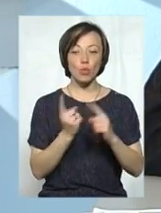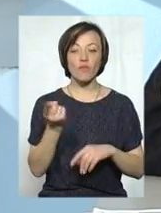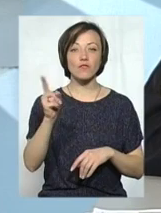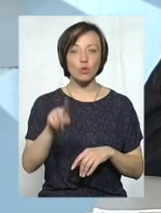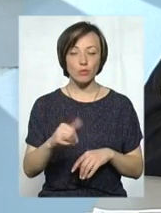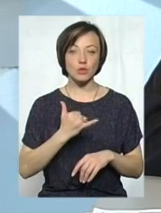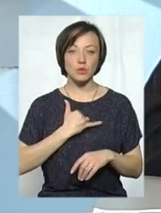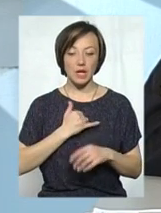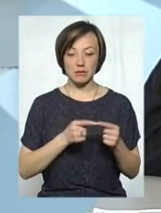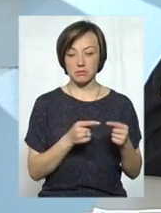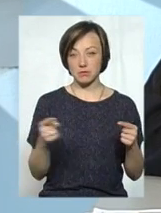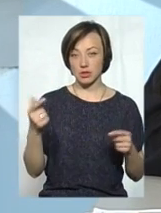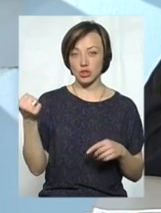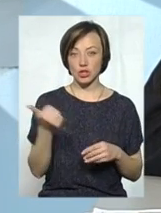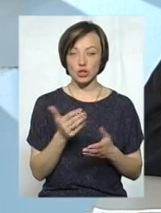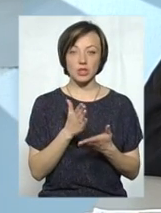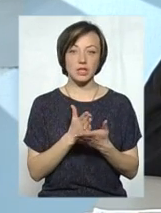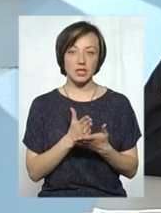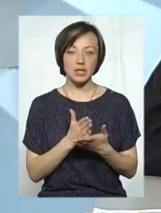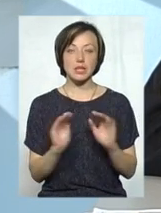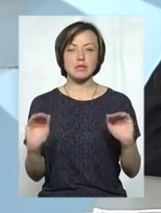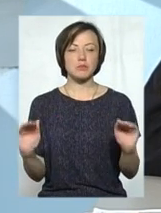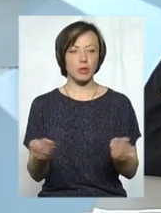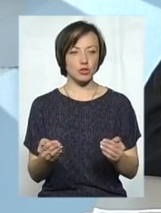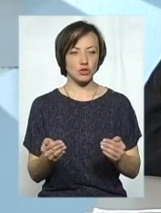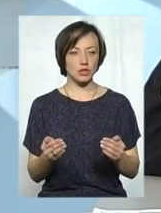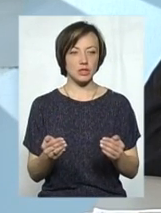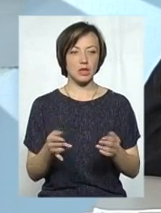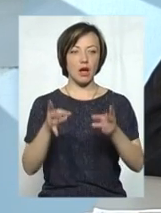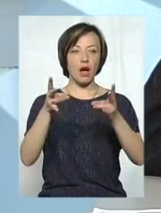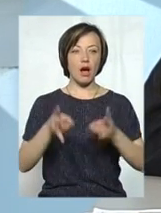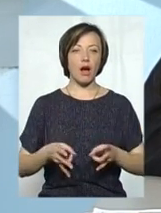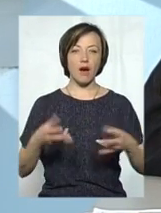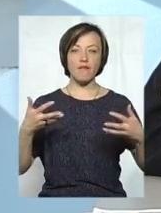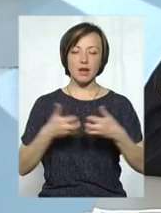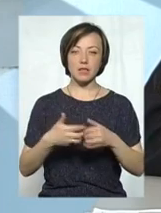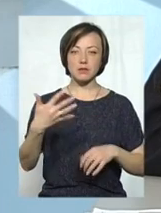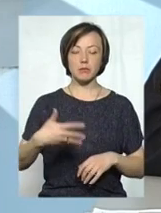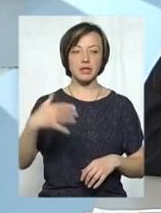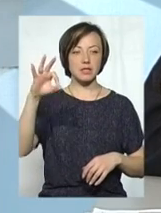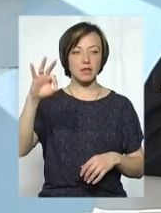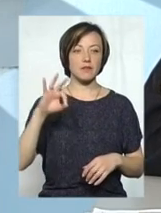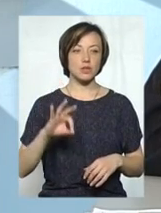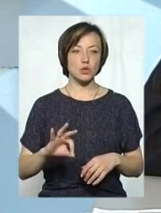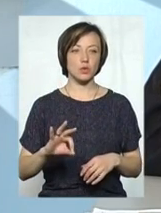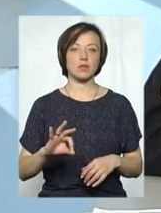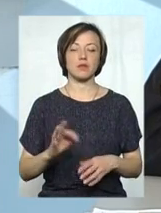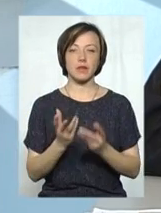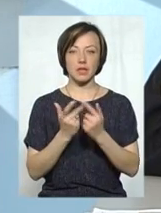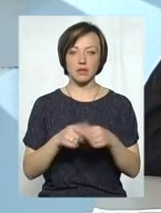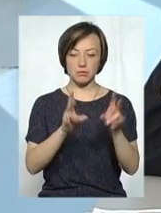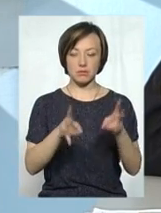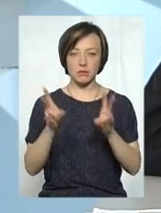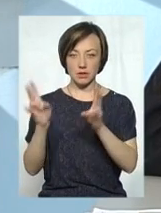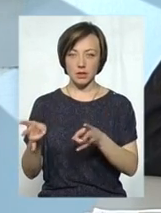є впродовж тижня безпеки дорожнього руху зменшилась аварійність на 50% кількість дорожньо-транспортних пригод з